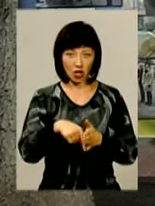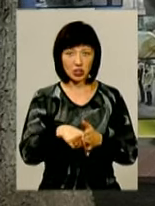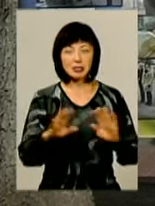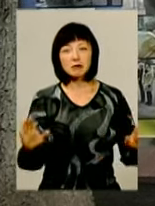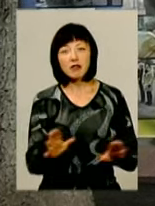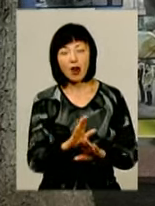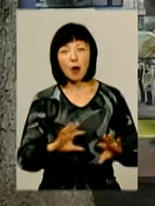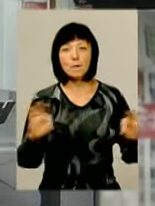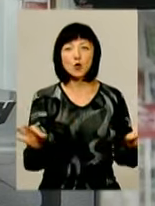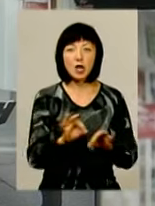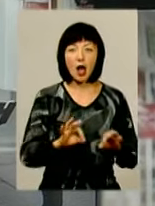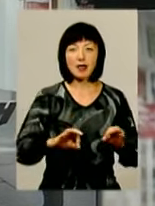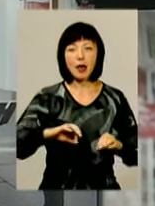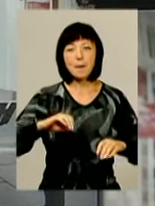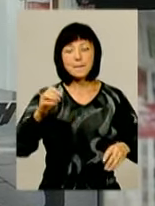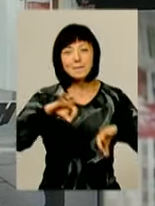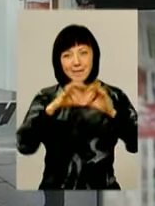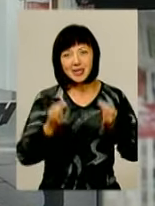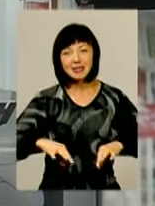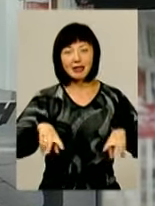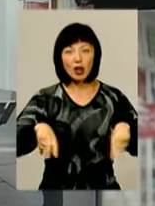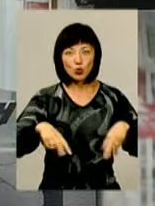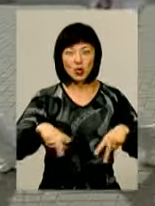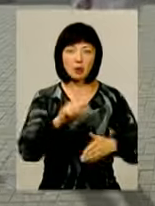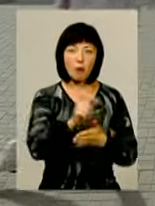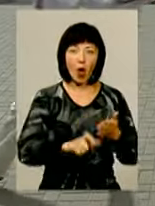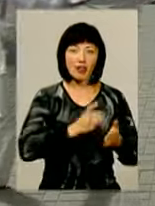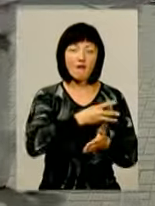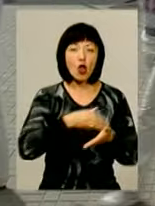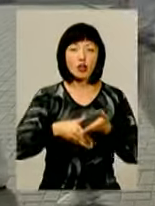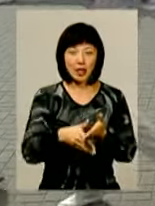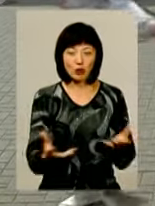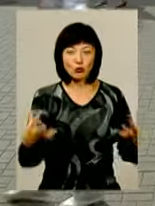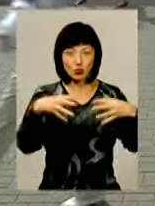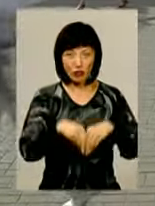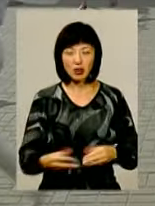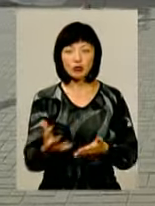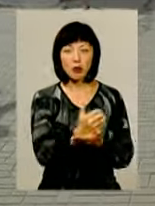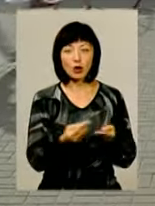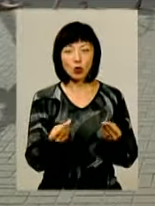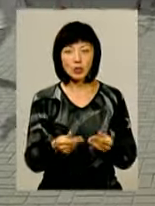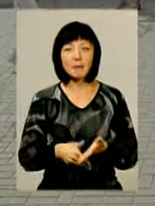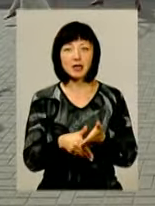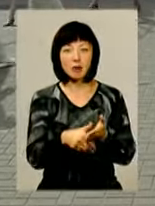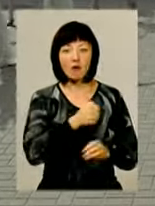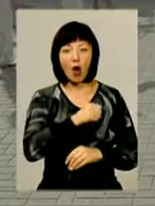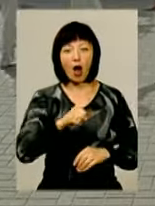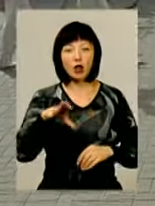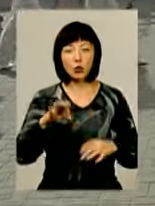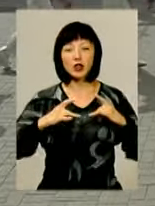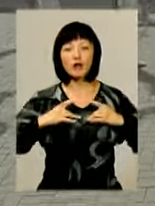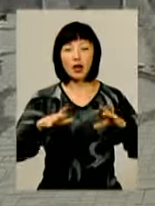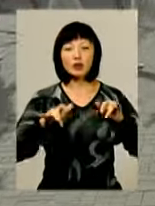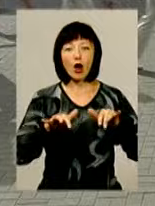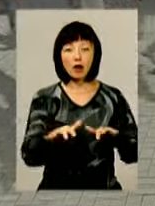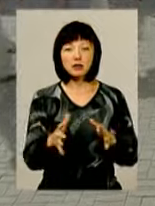Співаки, музиканти, митці, танцюристи, поети та волонтери – усі вони згуртувалися, аби збирати кошти на підтримку воїнів АТО. На ювілейну